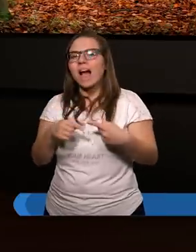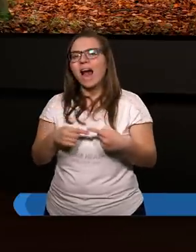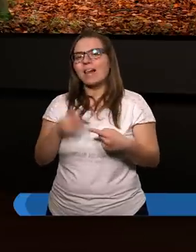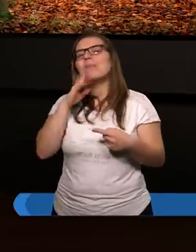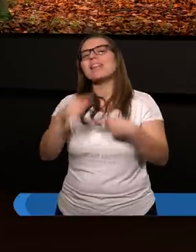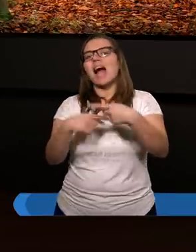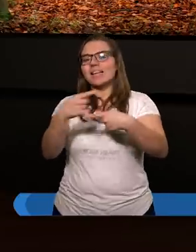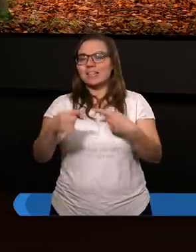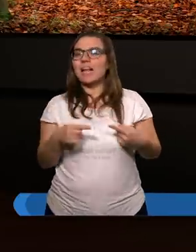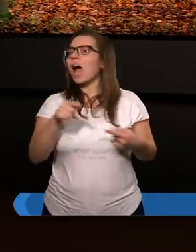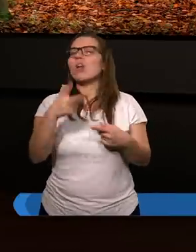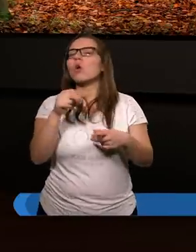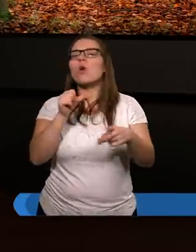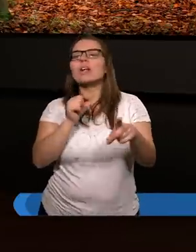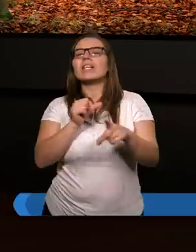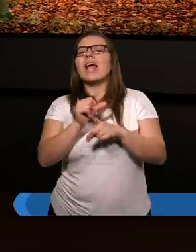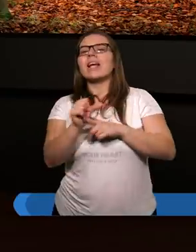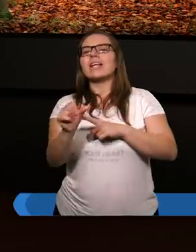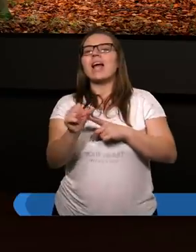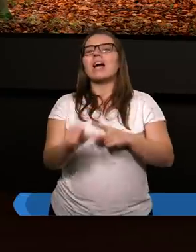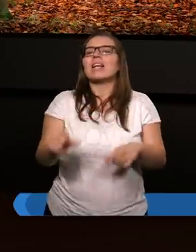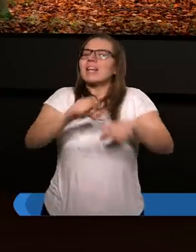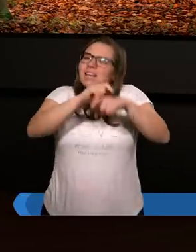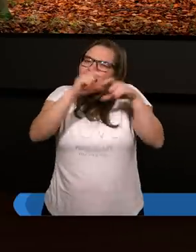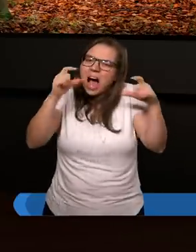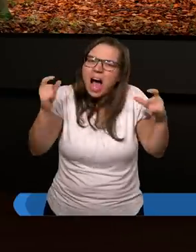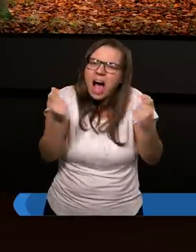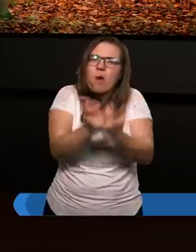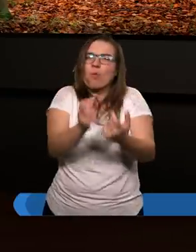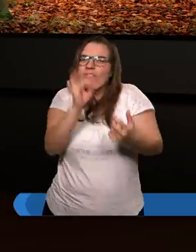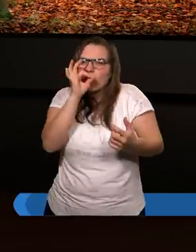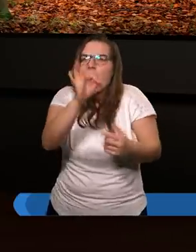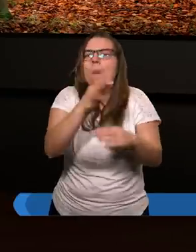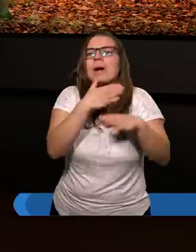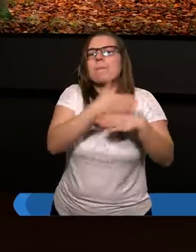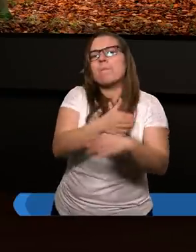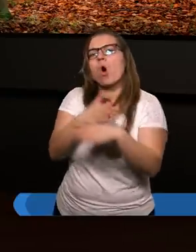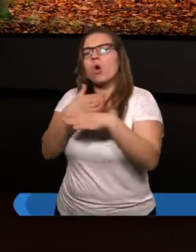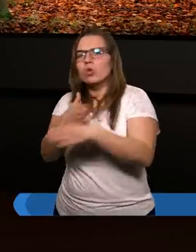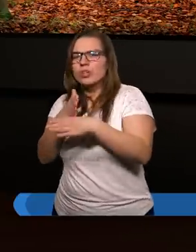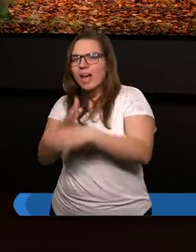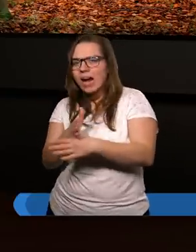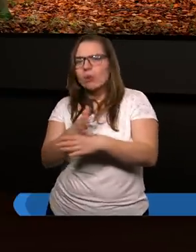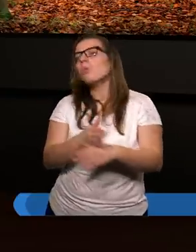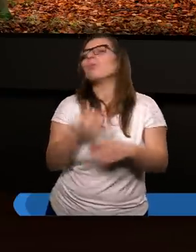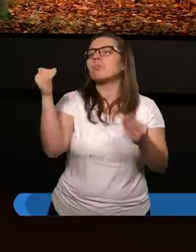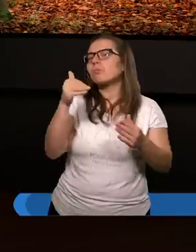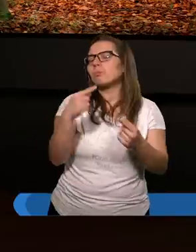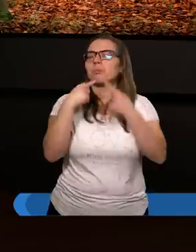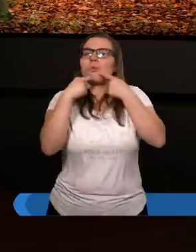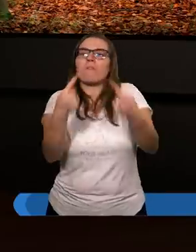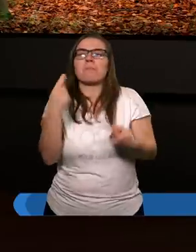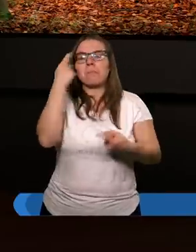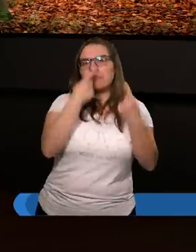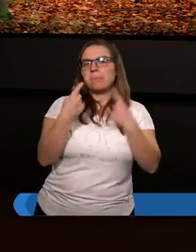ale nie jest to całkowicie dobry podział. Możemy powiedzieć, że w